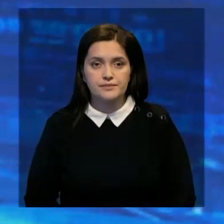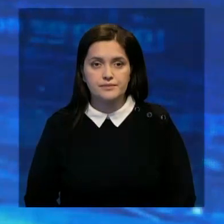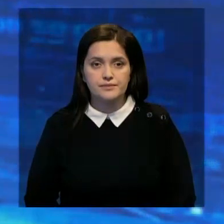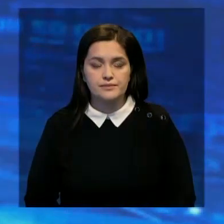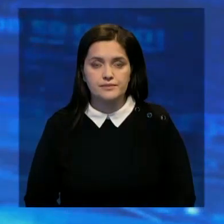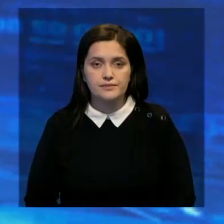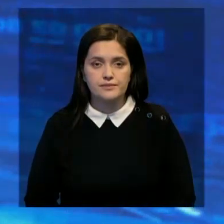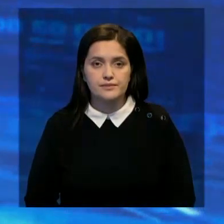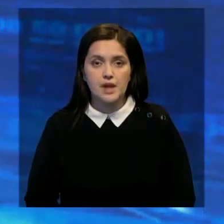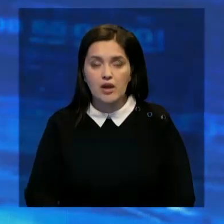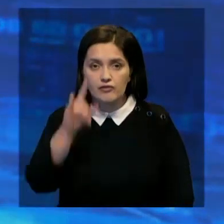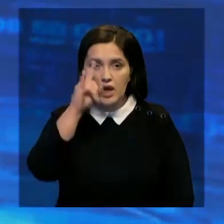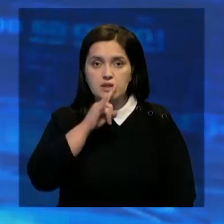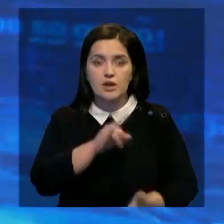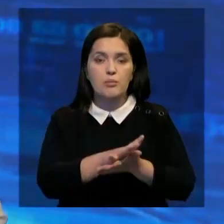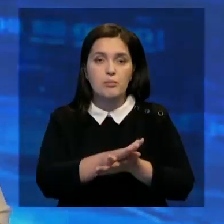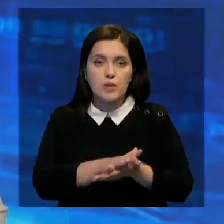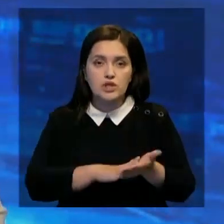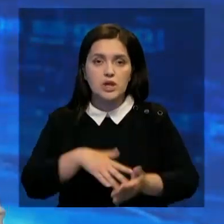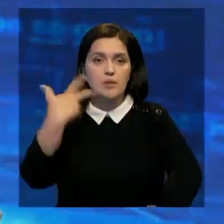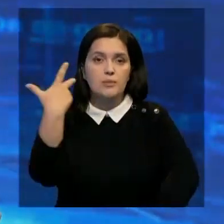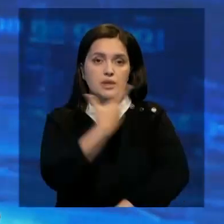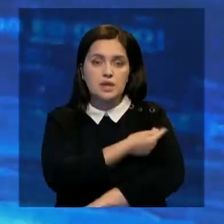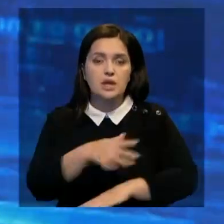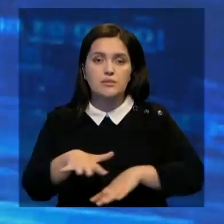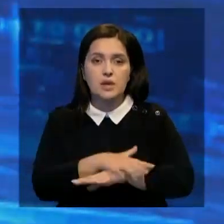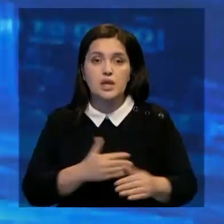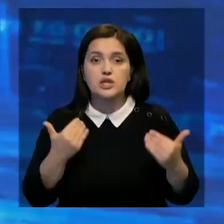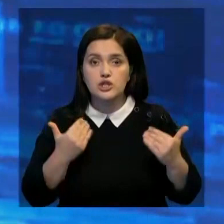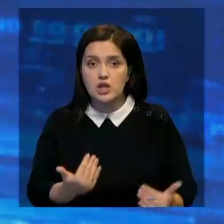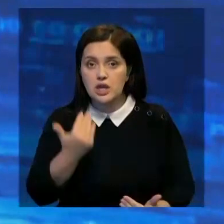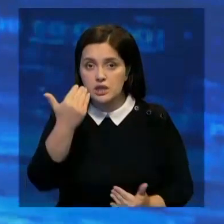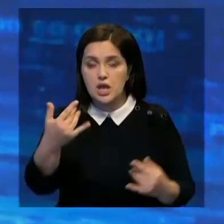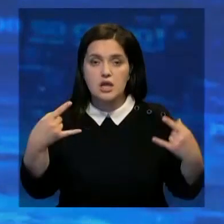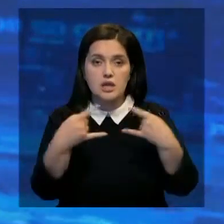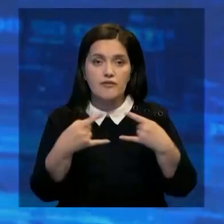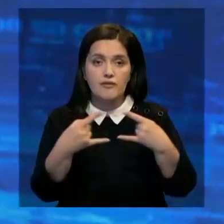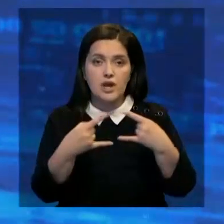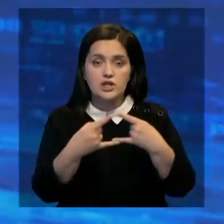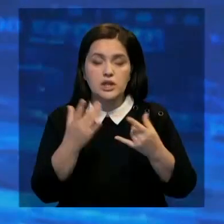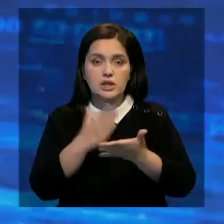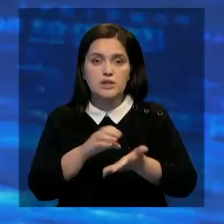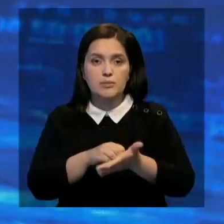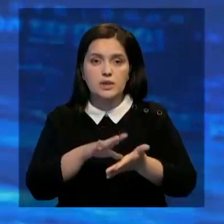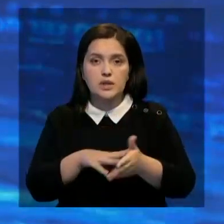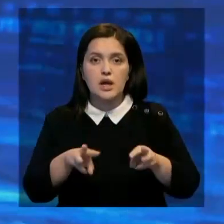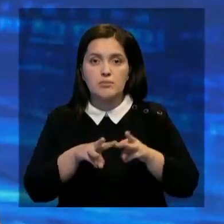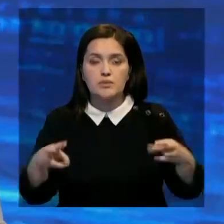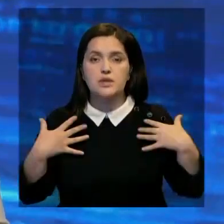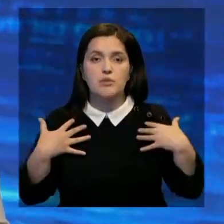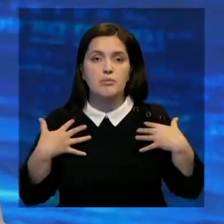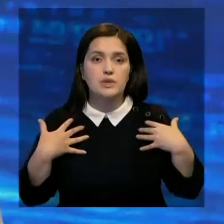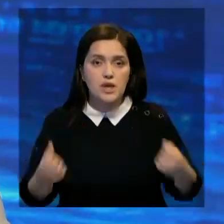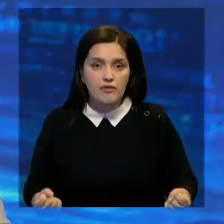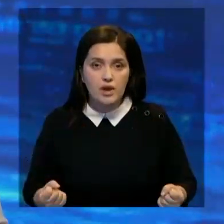Тем временем в Казахстане продолжается массовая иммунизация населения. И сейчас вы видите на своих экранах последние